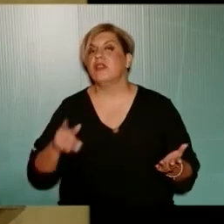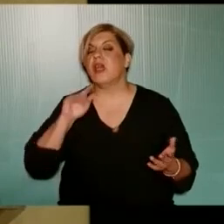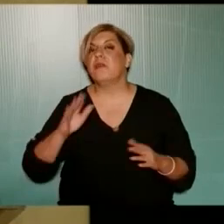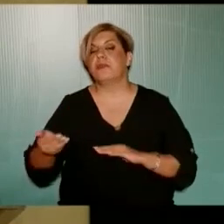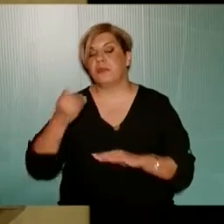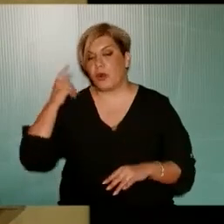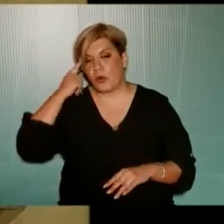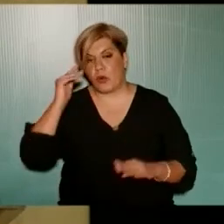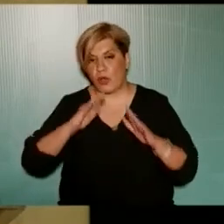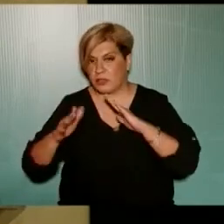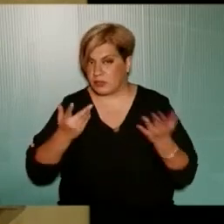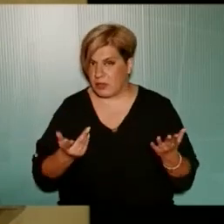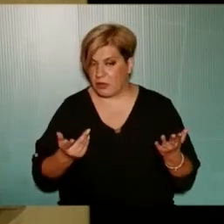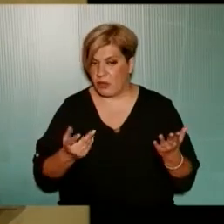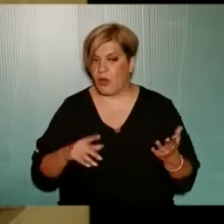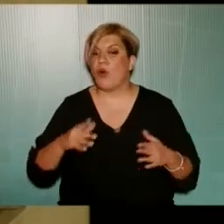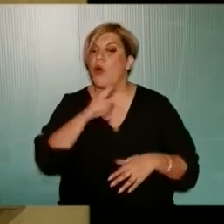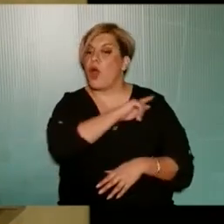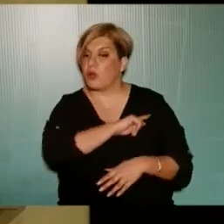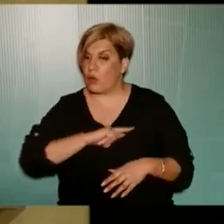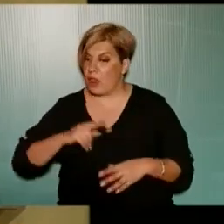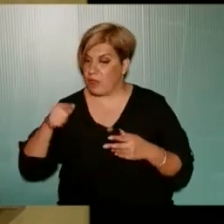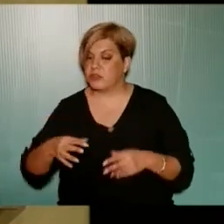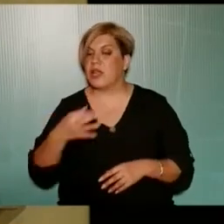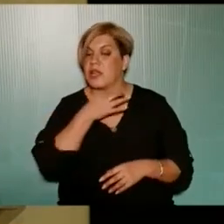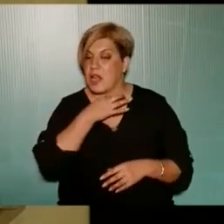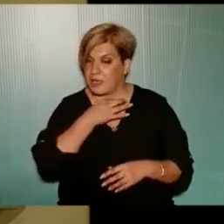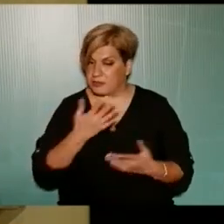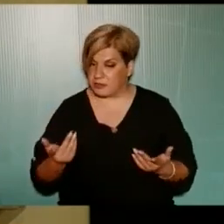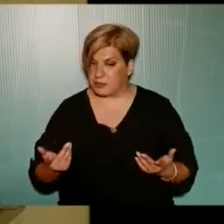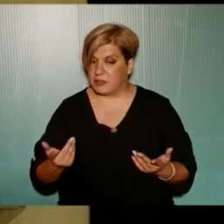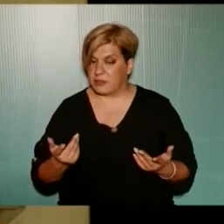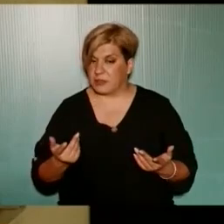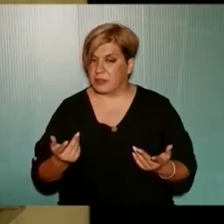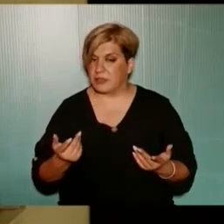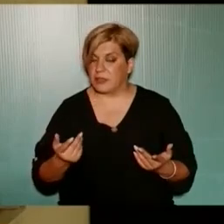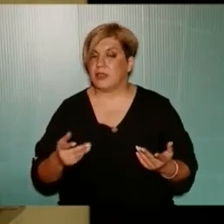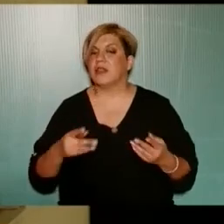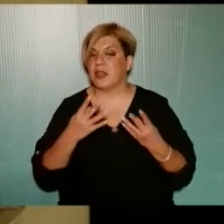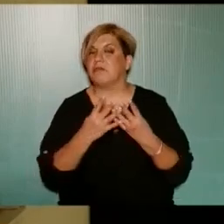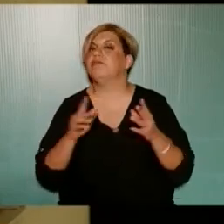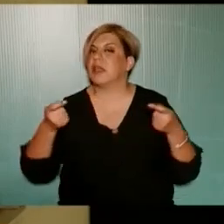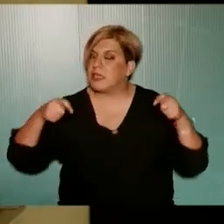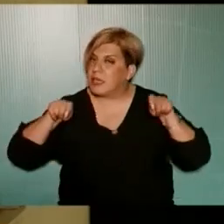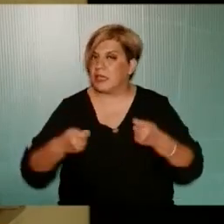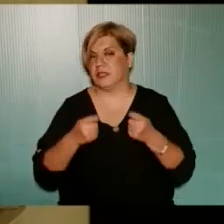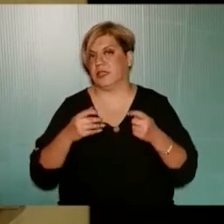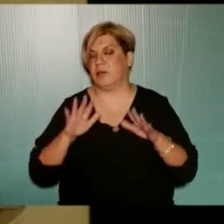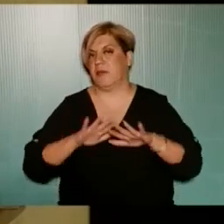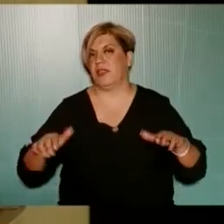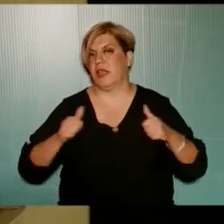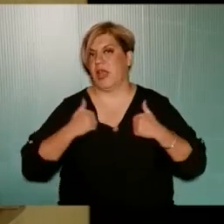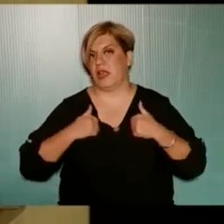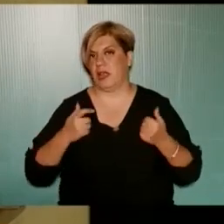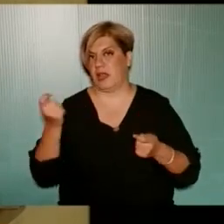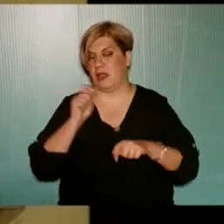ότι δεν προνόησε το ότι ο εργολάβος θα χρειαστεί ή δεν ήταν σε συνεννόηση με τον εργολάβο να κλείσει αυτή η παιδική χαρά για να γίνουν τα